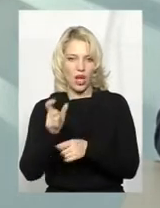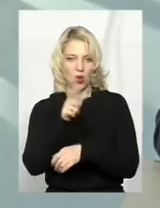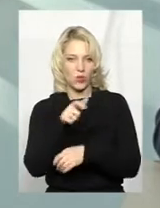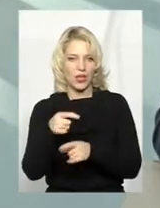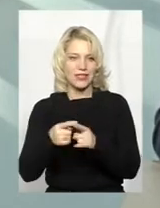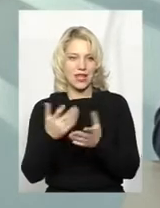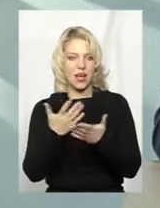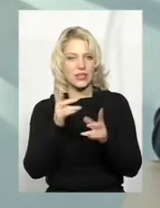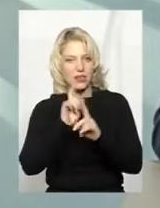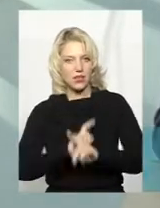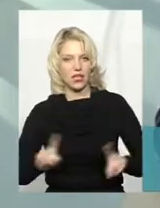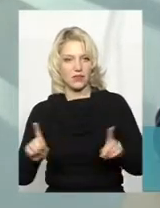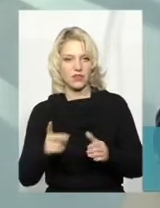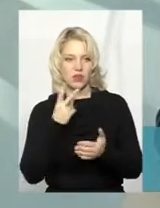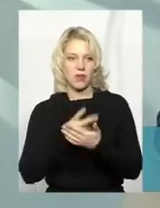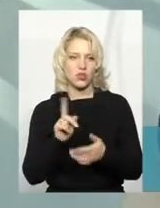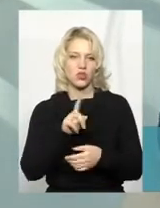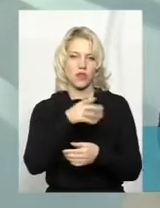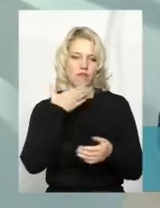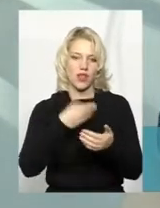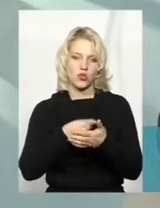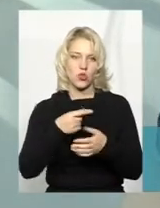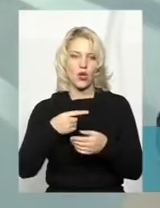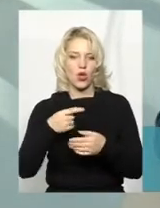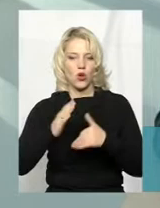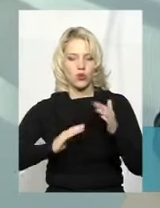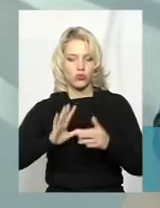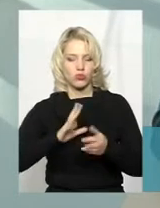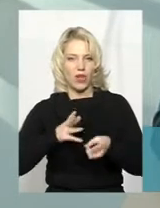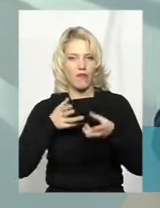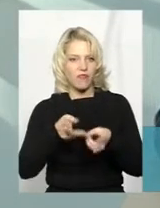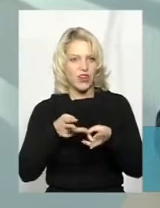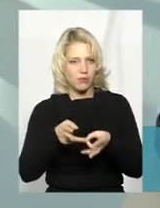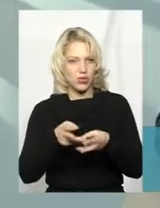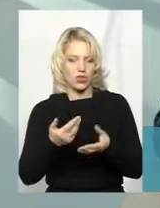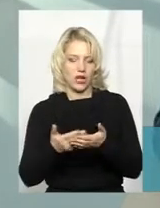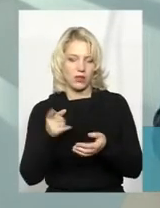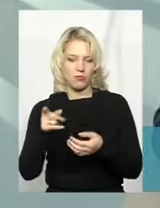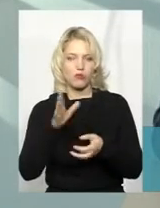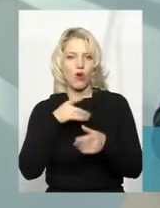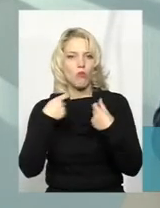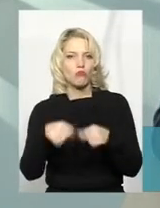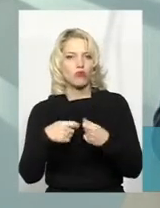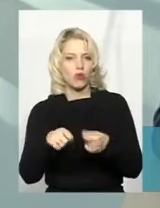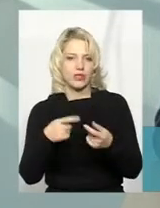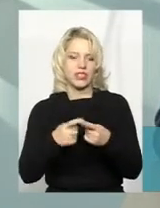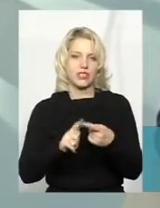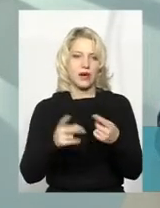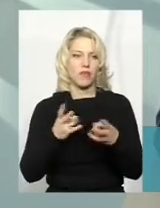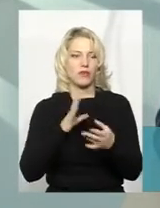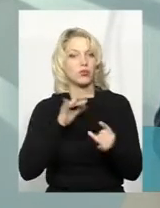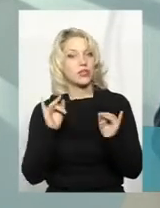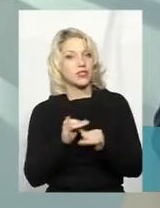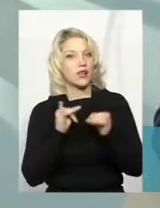якась креативність. Тобто ми бачимо, що там, власноруч, була випічка, що там якийсь продаж був і так далі, якісь дії. Тобто це має бути перш за все